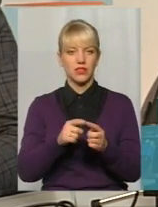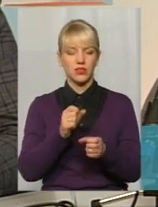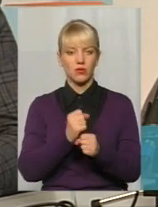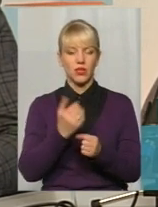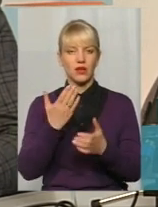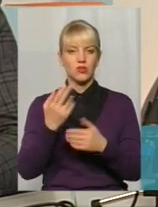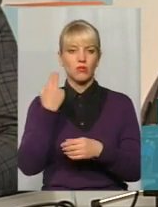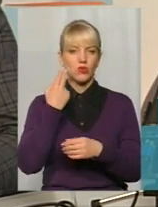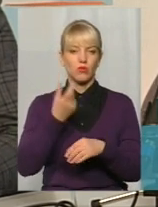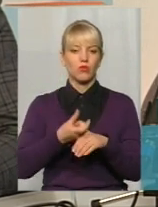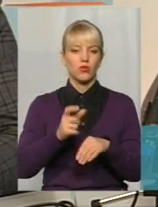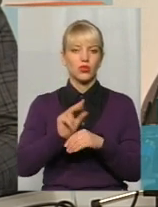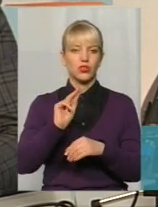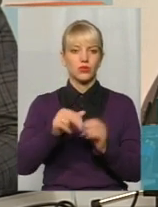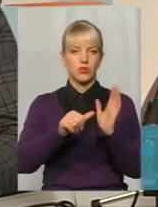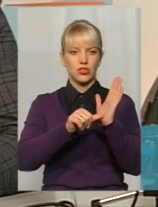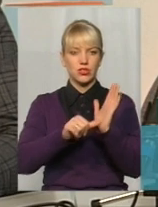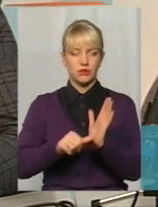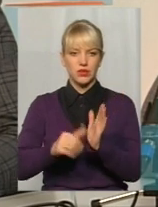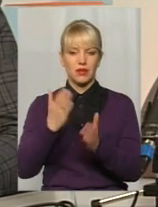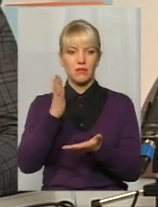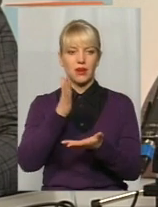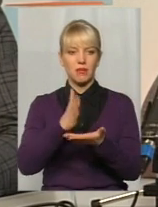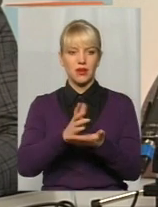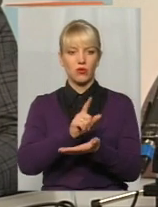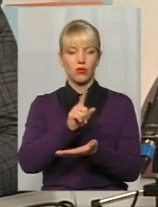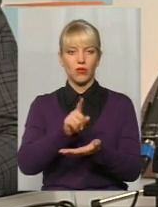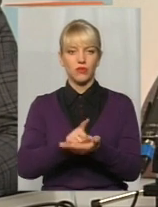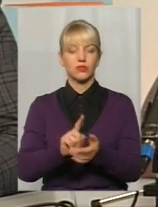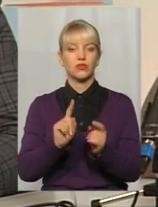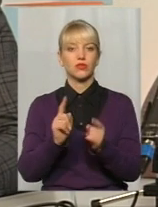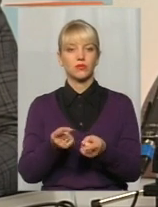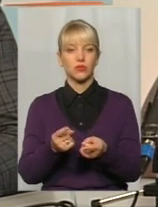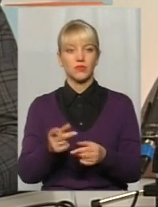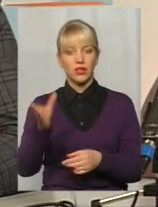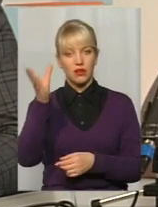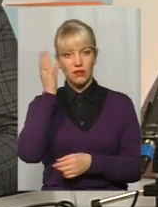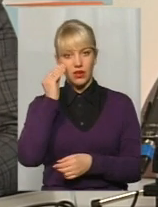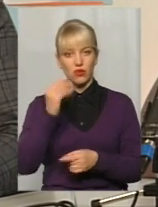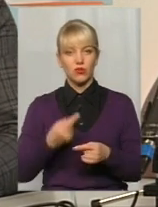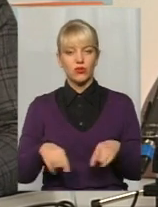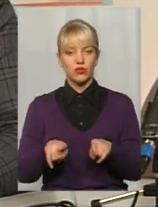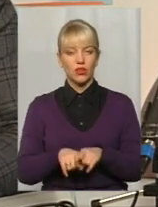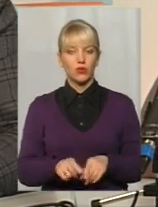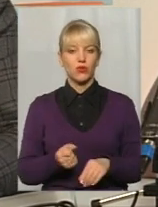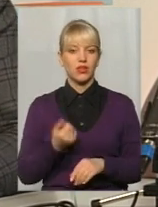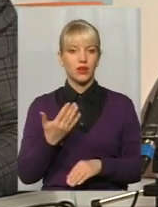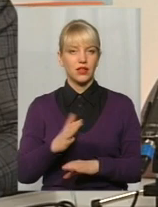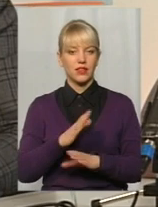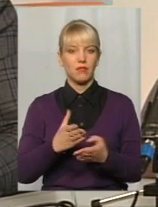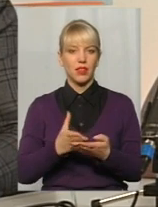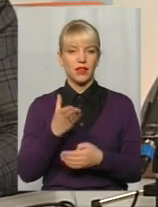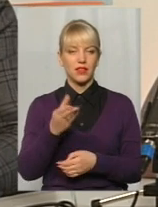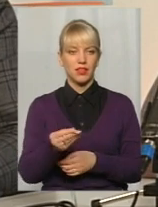6 місяців. Це їх прямий обов'язок. Тому, враховуючи таку кількість неплатників аліментів, це